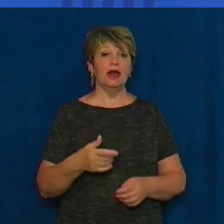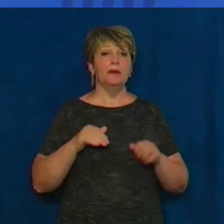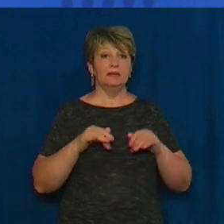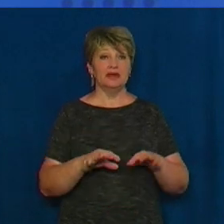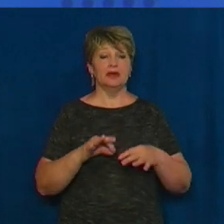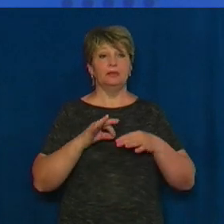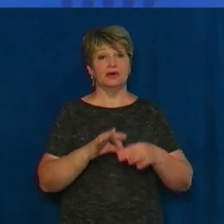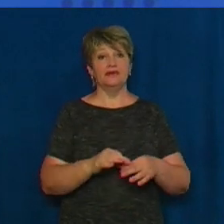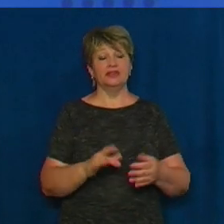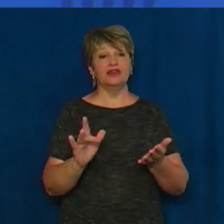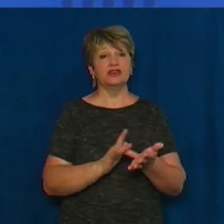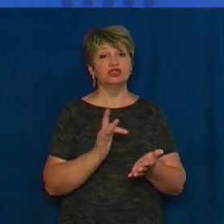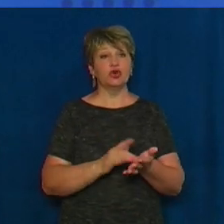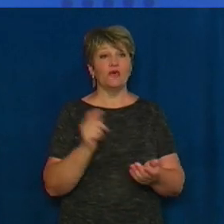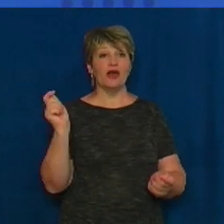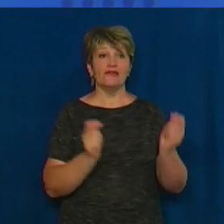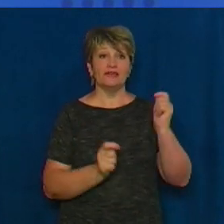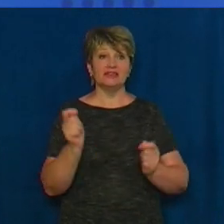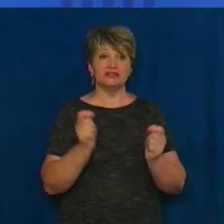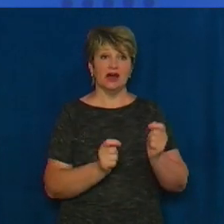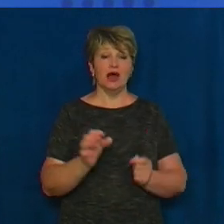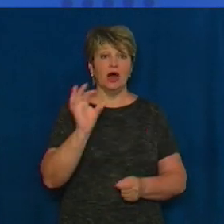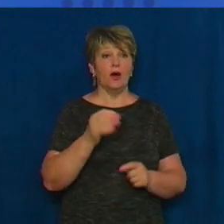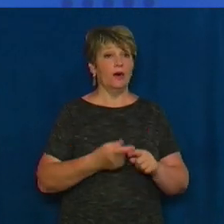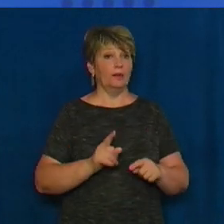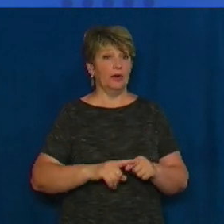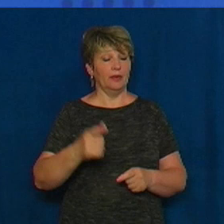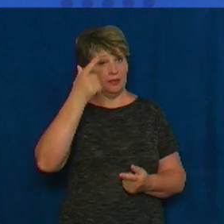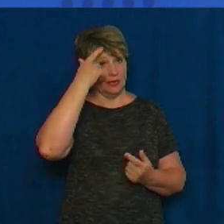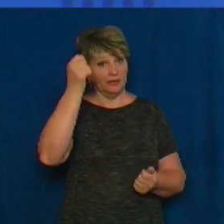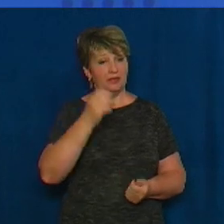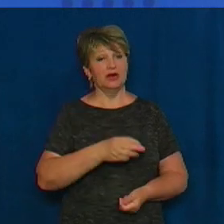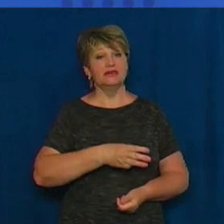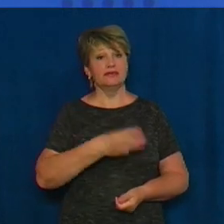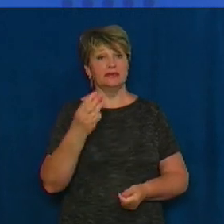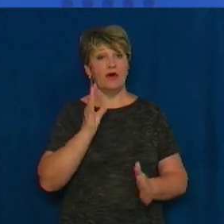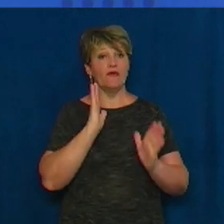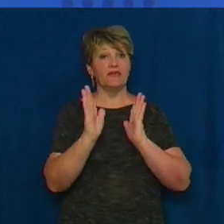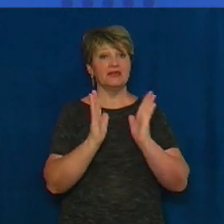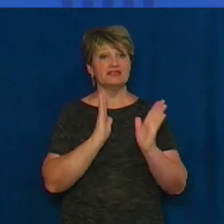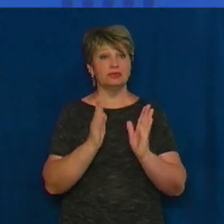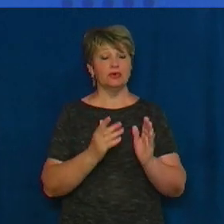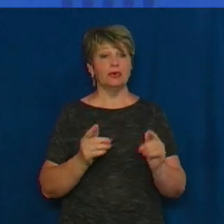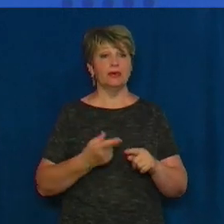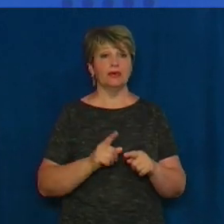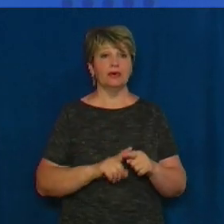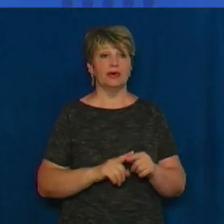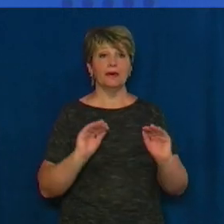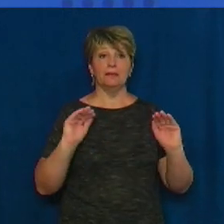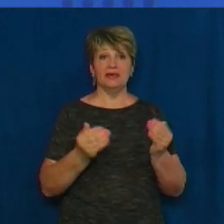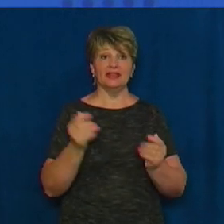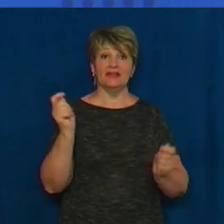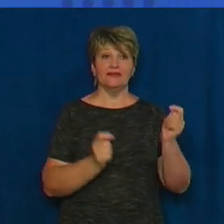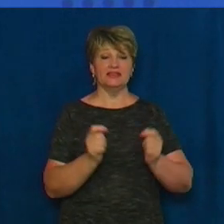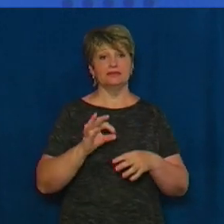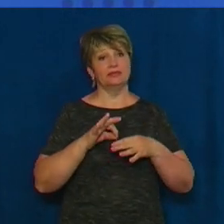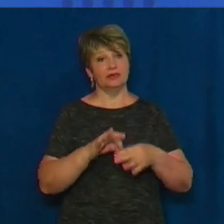черкаського книжкового фестивалю. Про це організатори заходу повідомили у соцмережі Фейсбук. У межах мініфесту відбудуться майстер